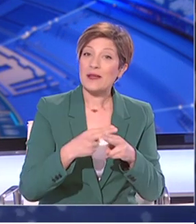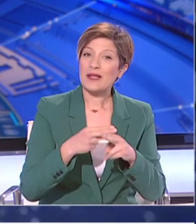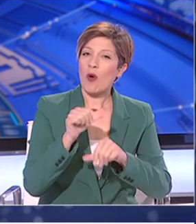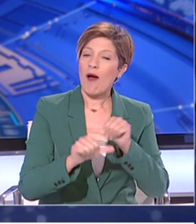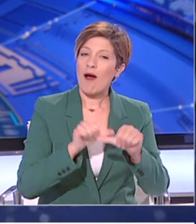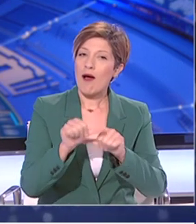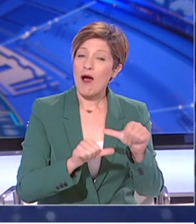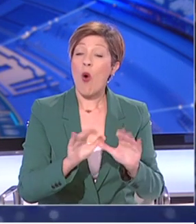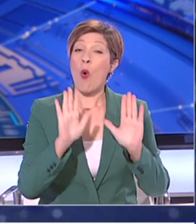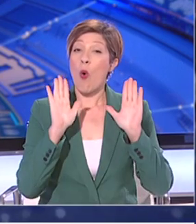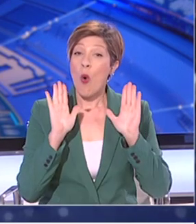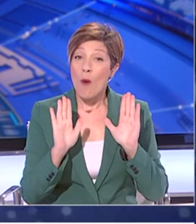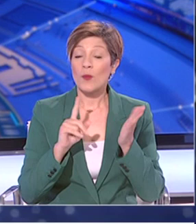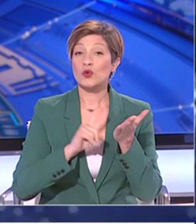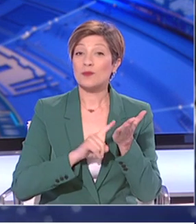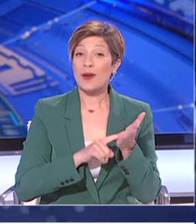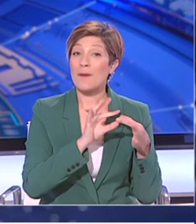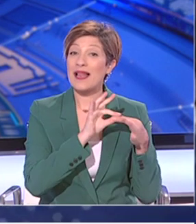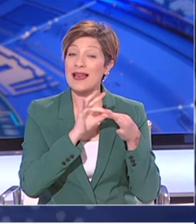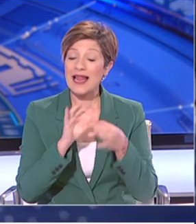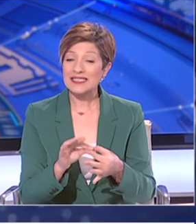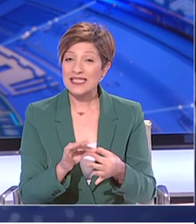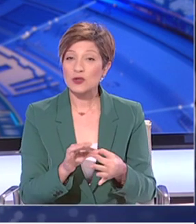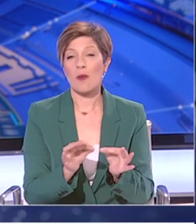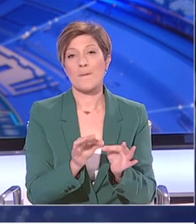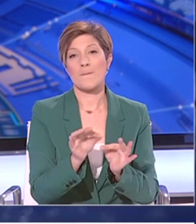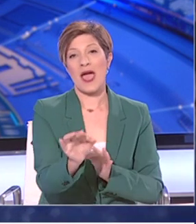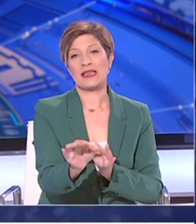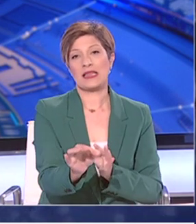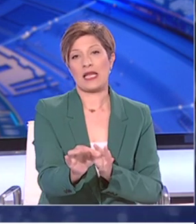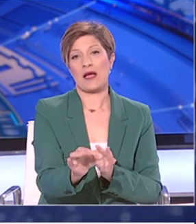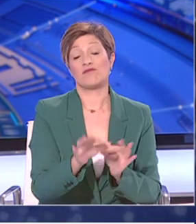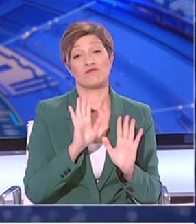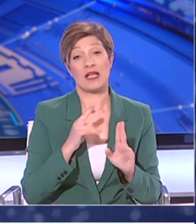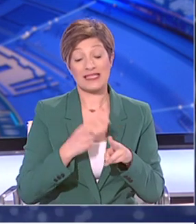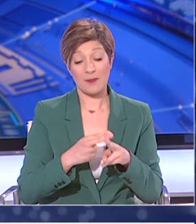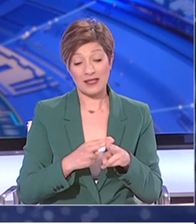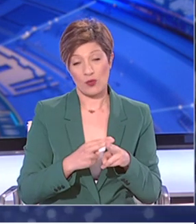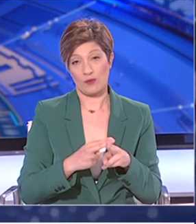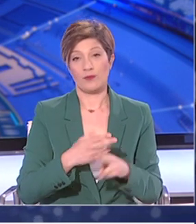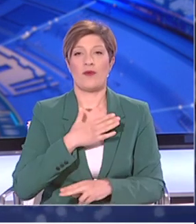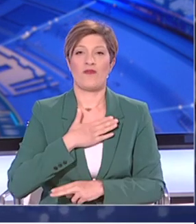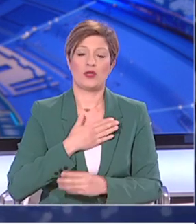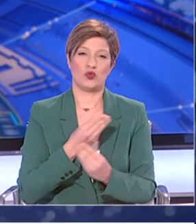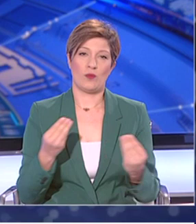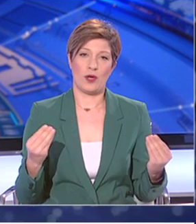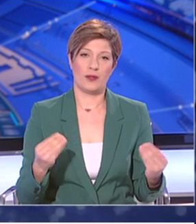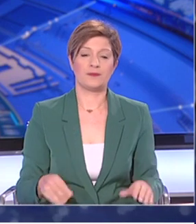υπό την προϋπόθεση ότι θα συνεχίσουμε την εφαρμογή των μέτρων με την ίδια αναποφασιστικότητα. Σας ευχαριστώ πολύ.